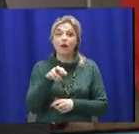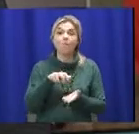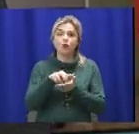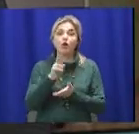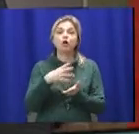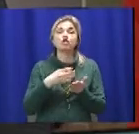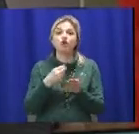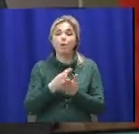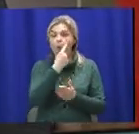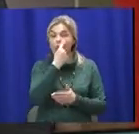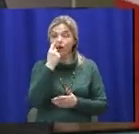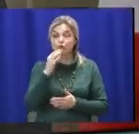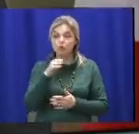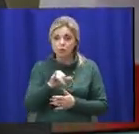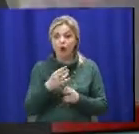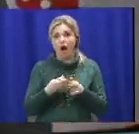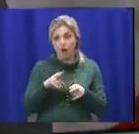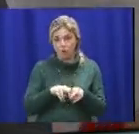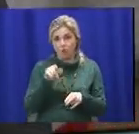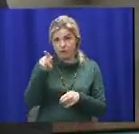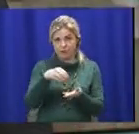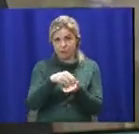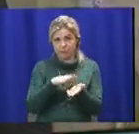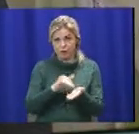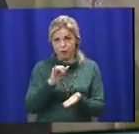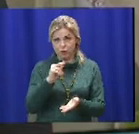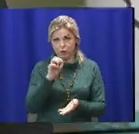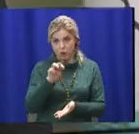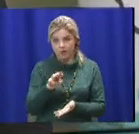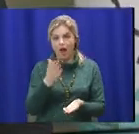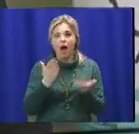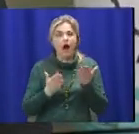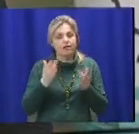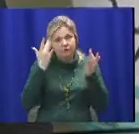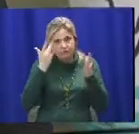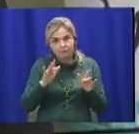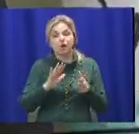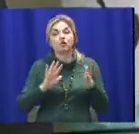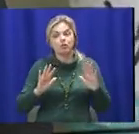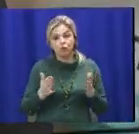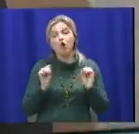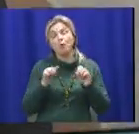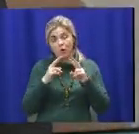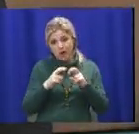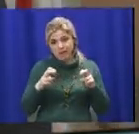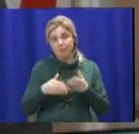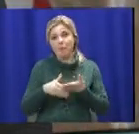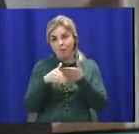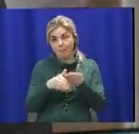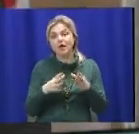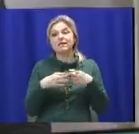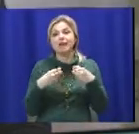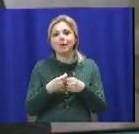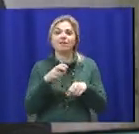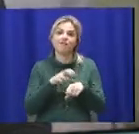якому ви знаходитесь на учеті. Якщо у вас якийсь острий случай, то вполне може з ним розібратися і семейний врач. І врач вирішить,